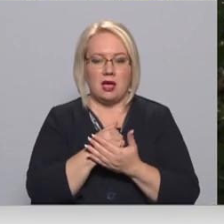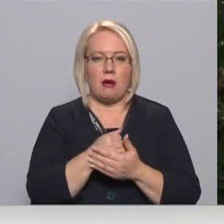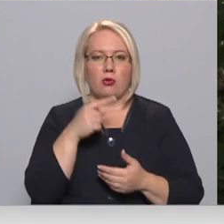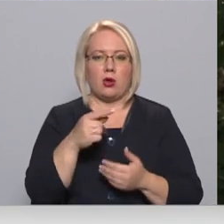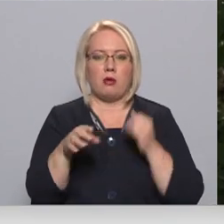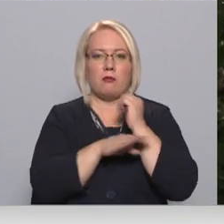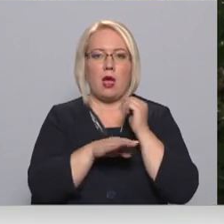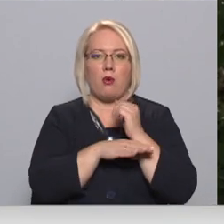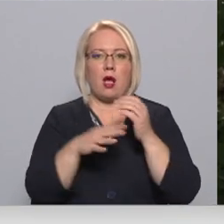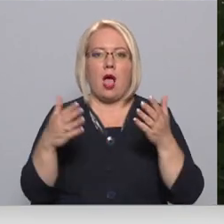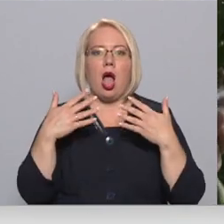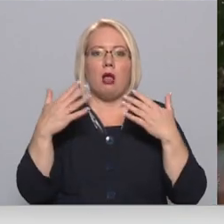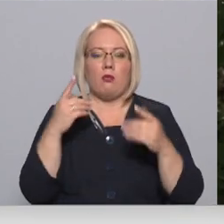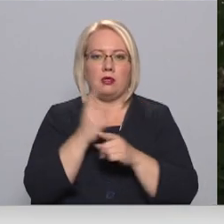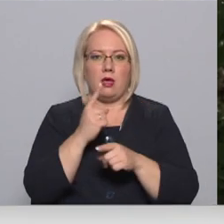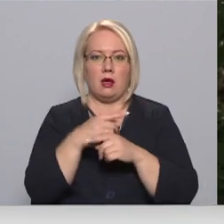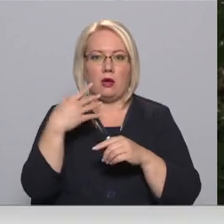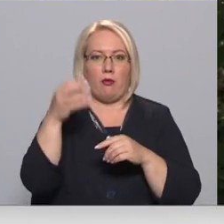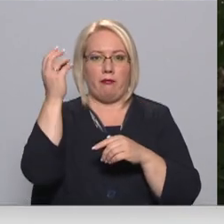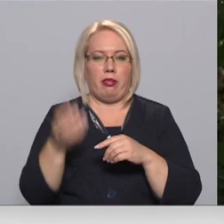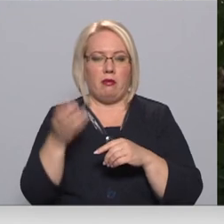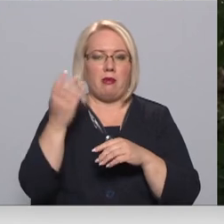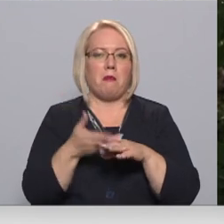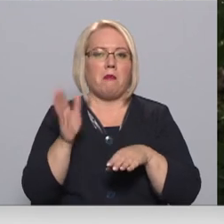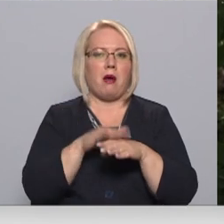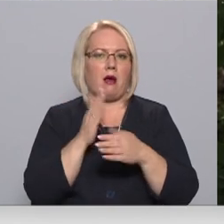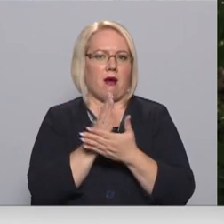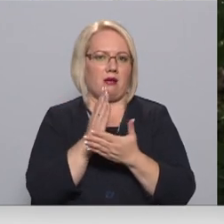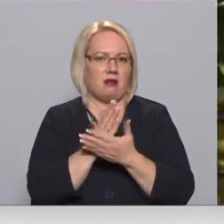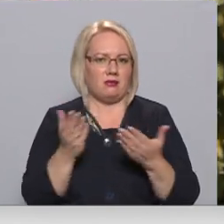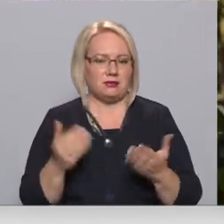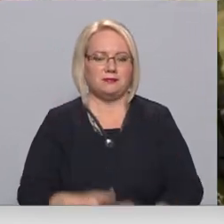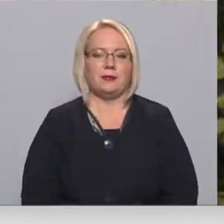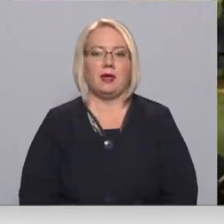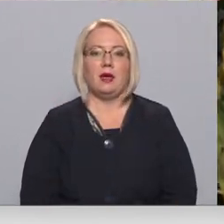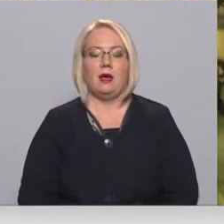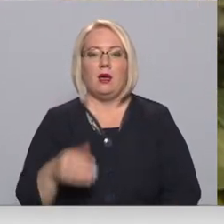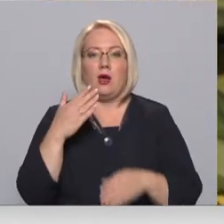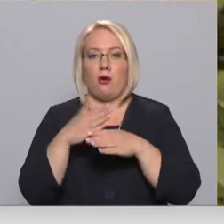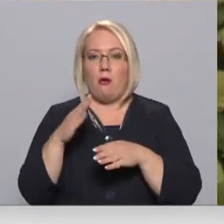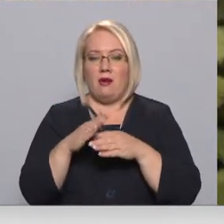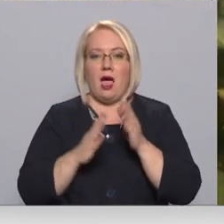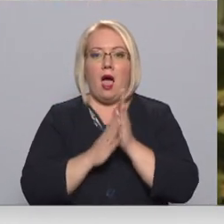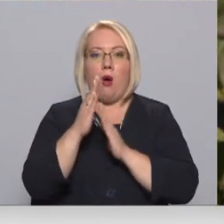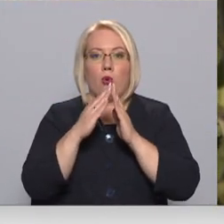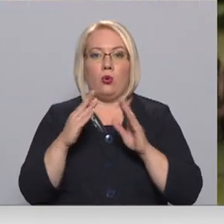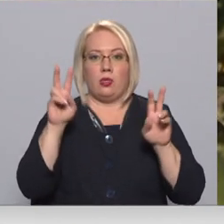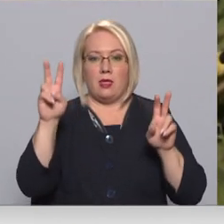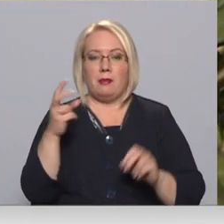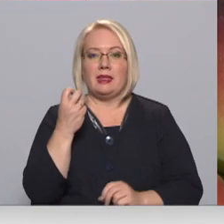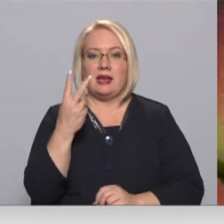pie pie kogu tu elpot nedrīkst, ja vienkārši viņš krīt nost, viņš viņš tik gatavs. Kooperatīvā augļu nams ir 13